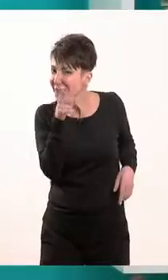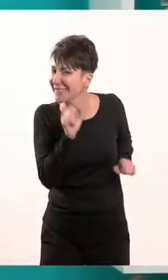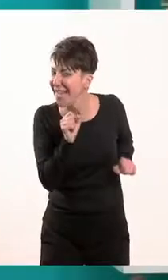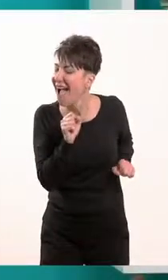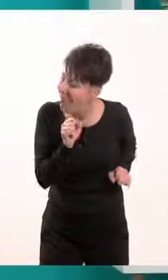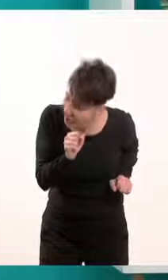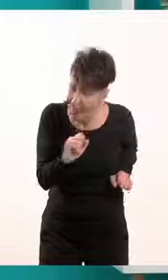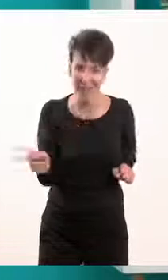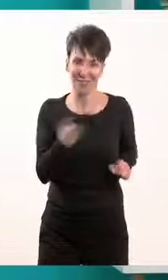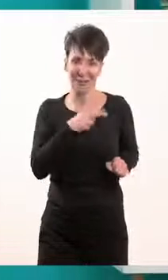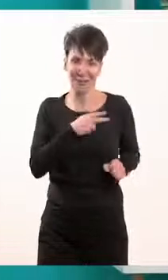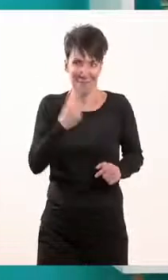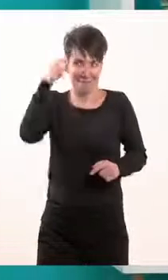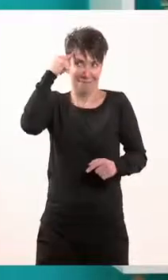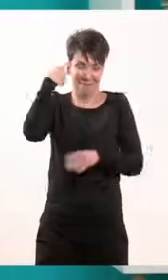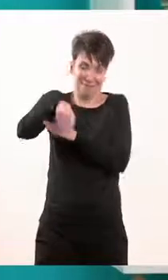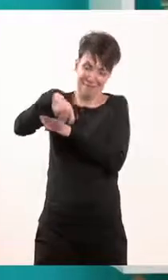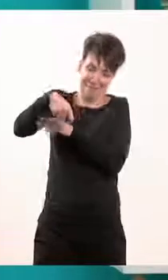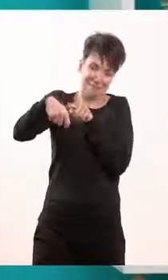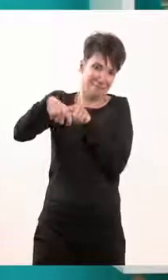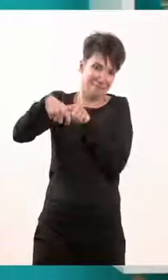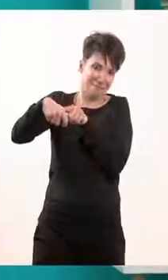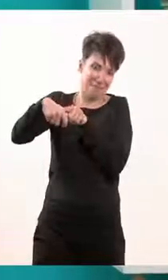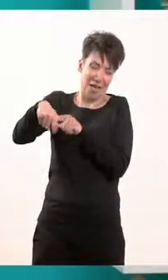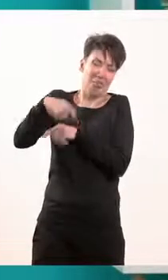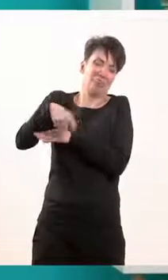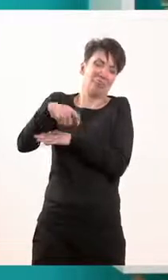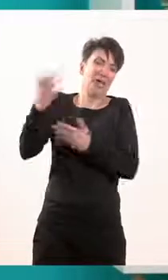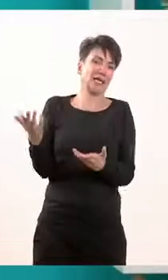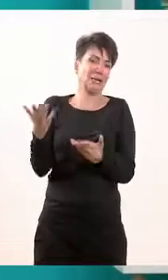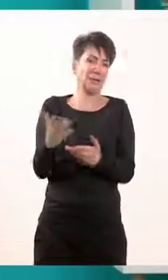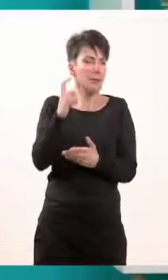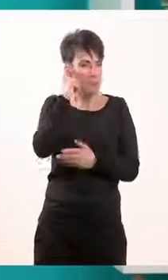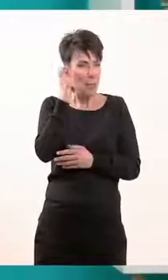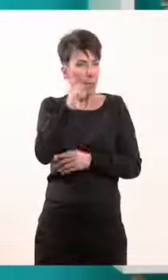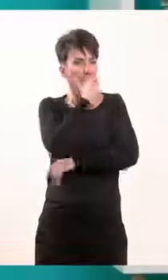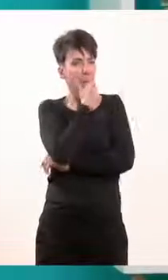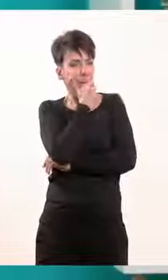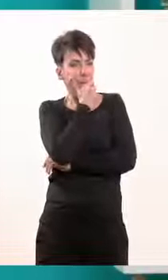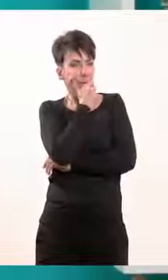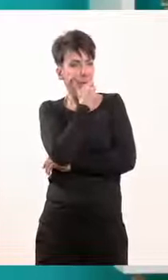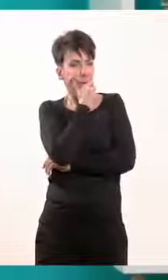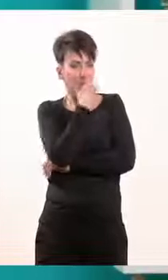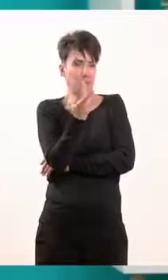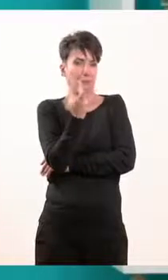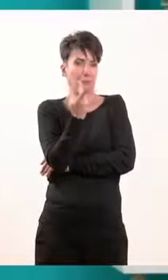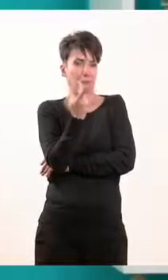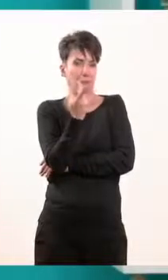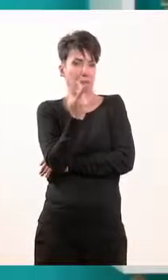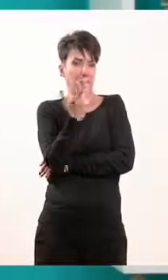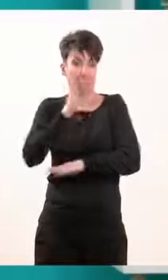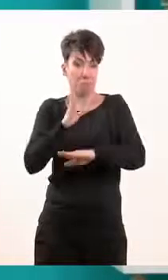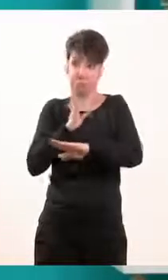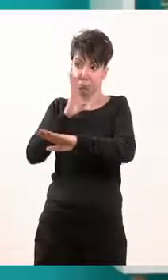Έτσι, μπράβο, τα δικαστήρια. Πότε, παιδιά, πηγαίνει κάποιος, πότε χρειάζεται κάποιος να απευθυνθεί στα